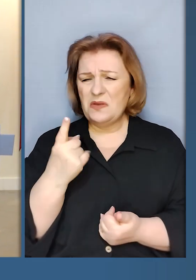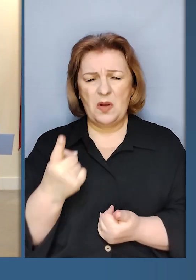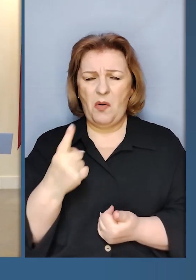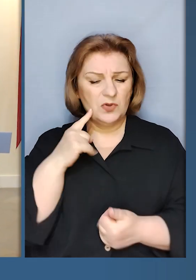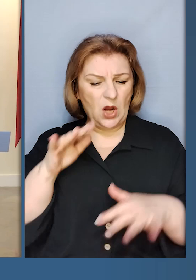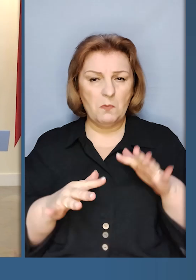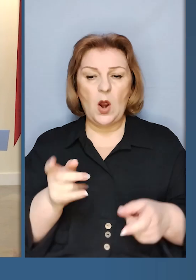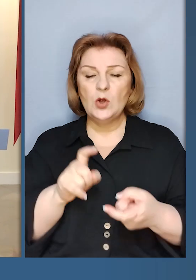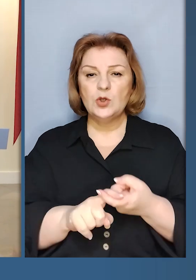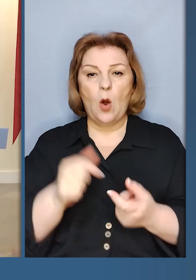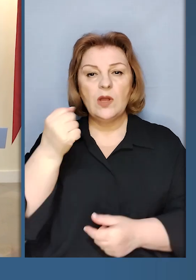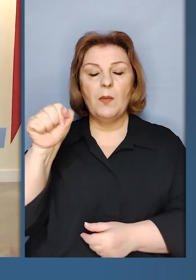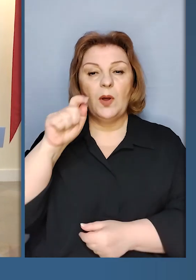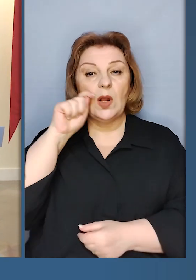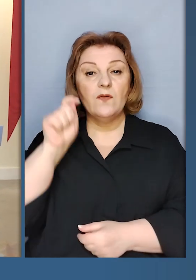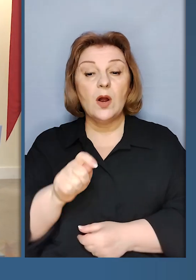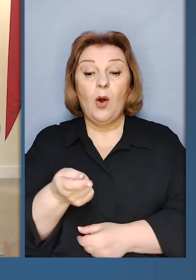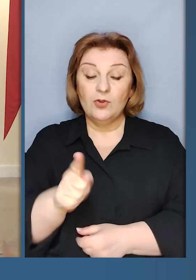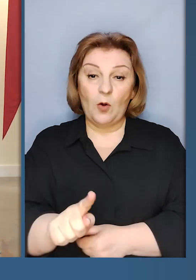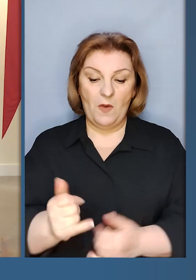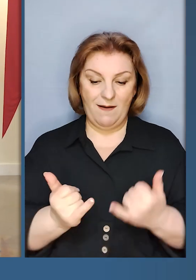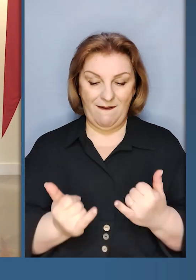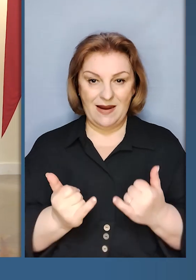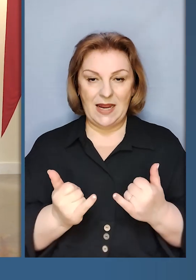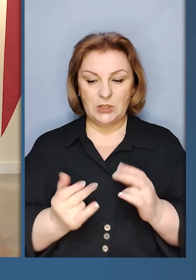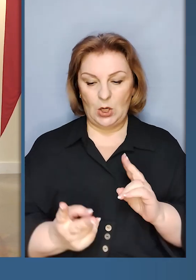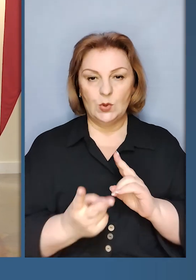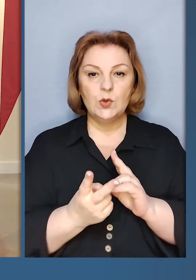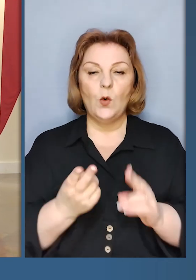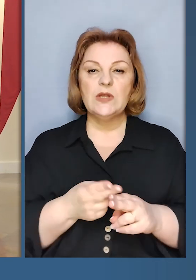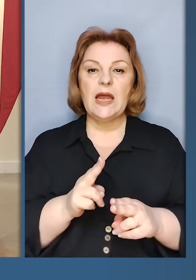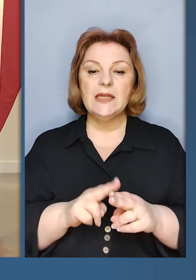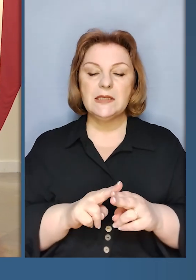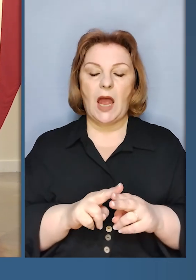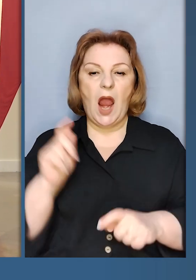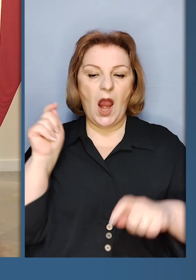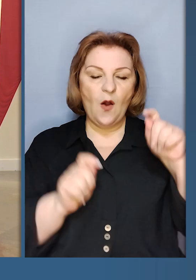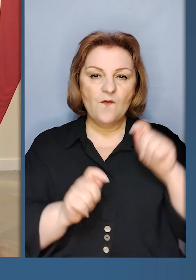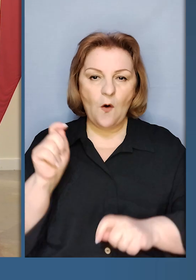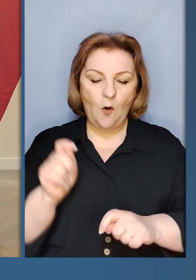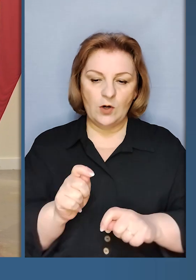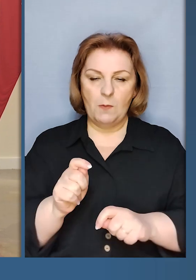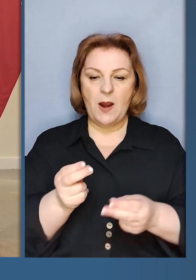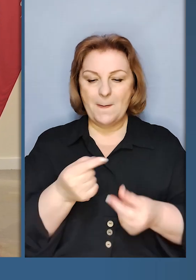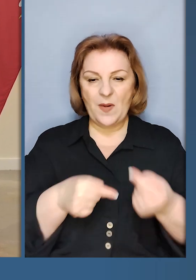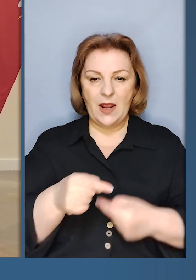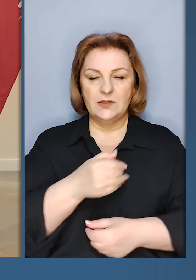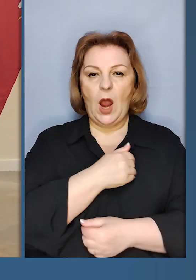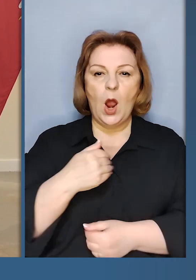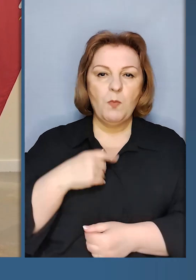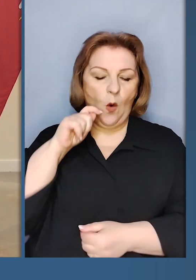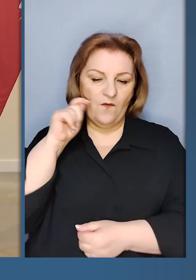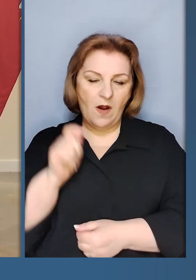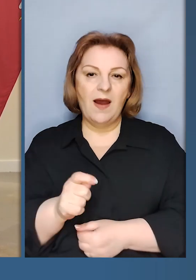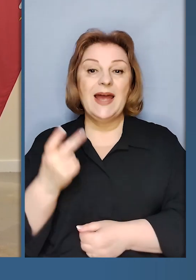маємо жодних сумнівів щодо перемоги України, тому ця нинішня зустріч – це форум бізнесу Польща-Україна,